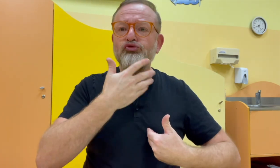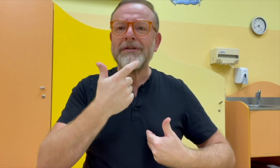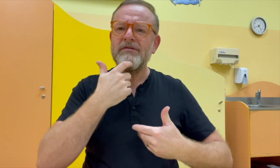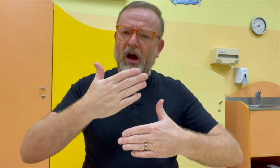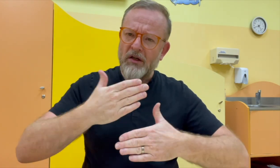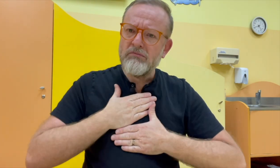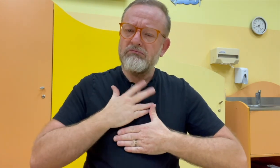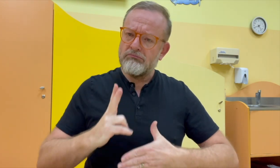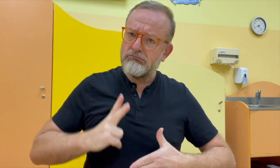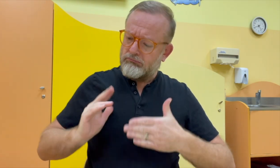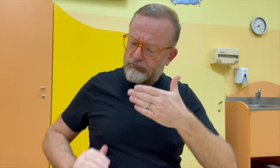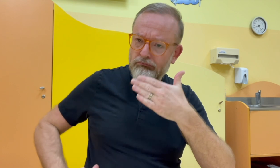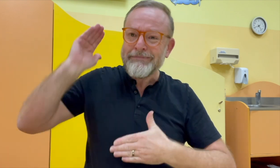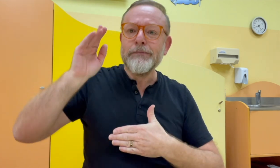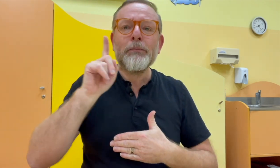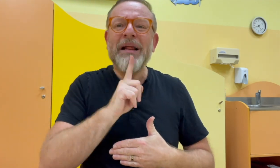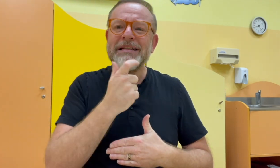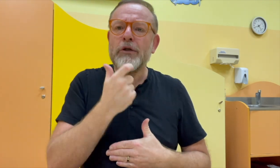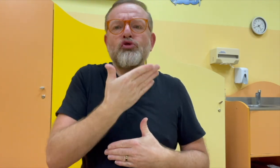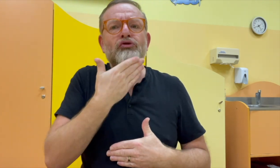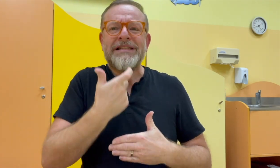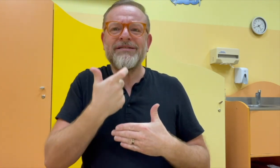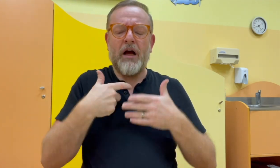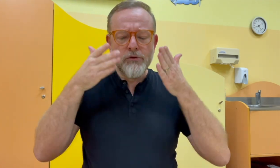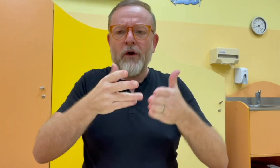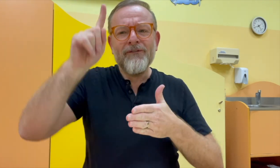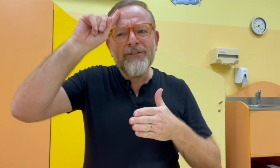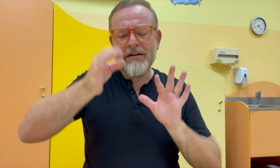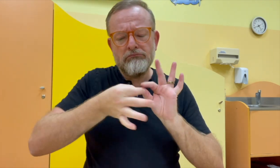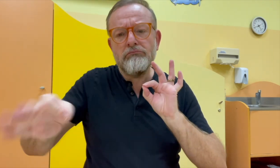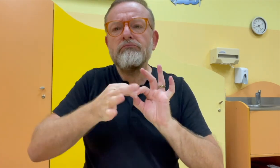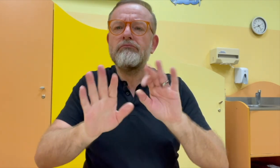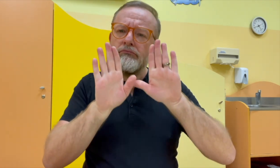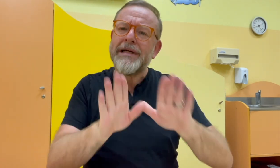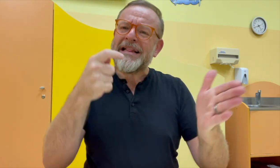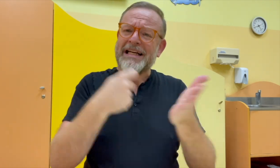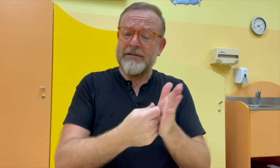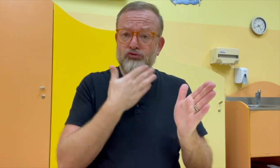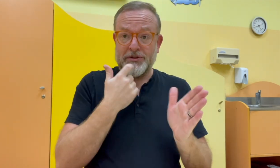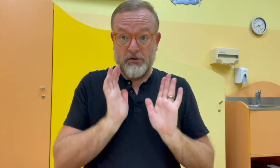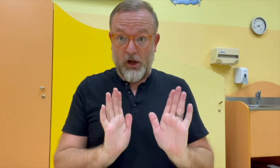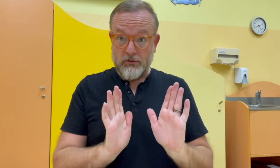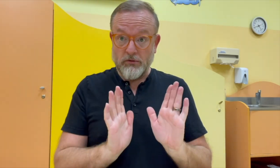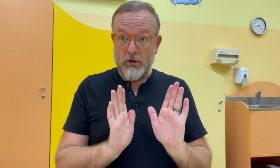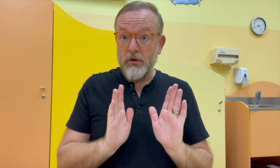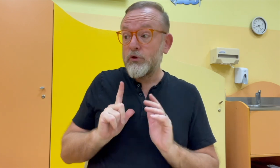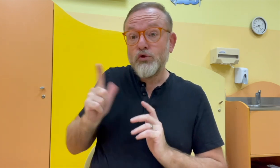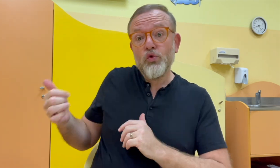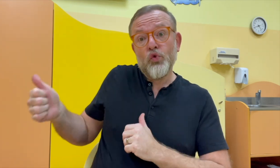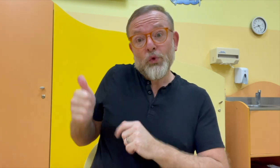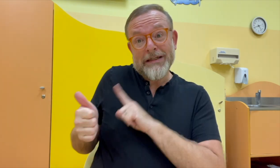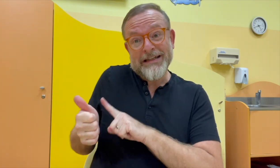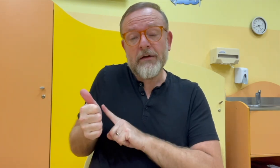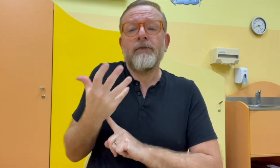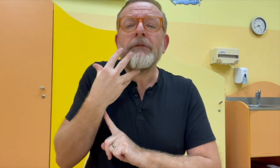jazyk, český jazyk. Vyrostel v českém jazyce, je to slyšící učitel a jeho mateřský jazyk je český jazyk,